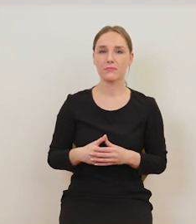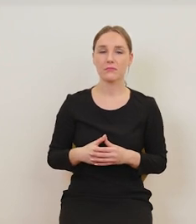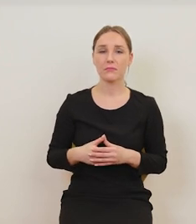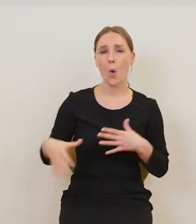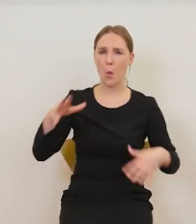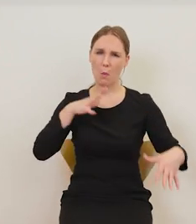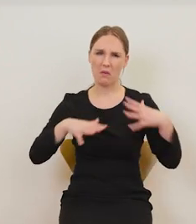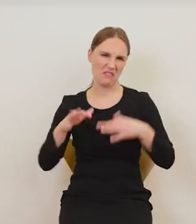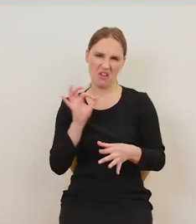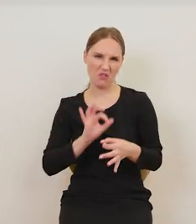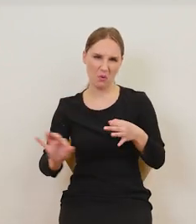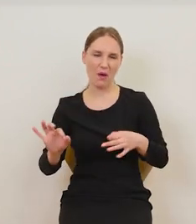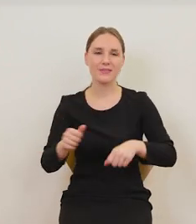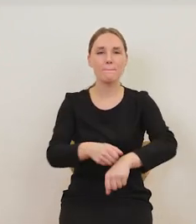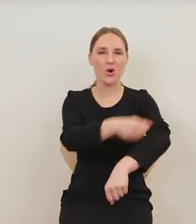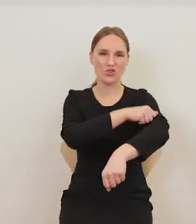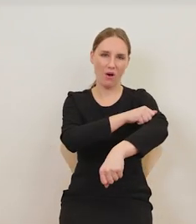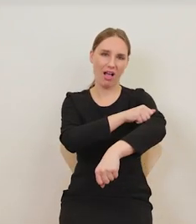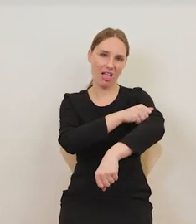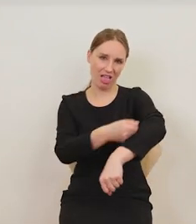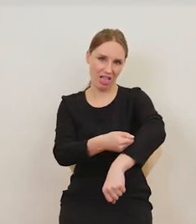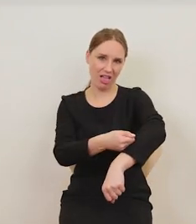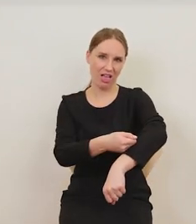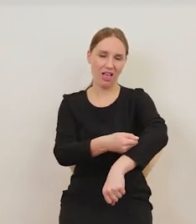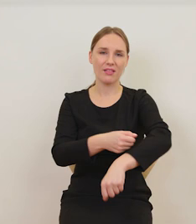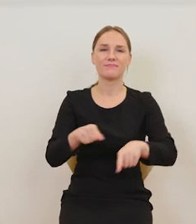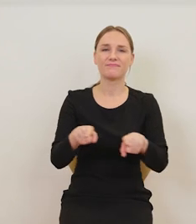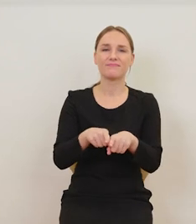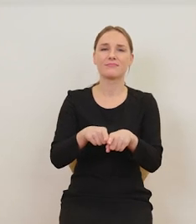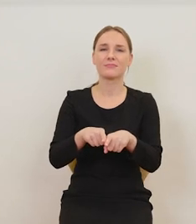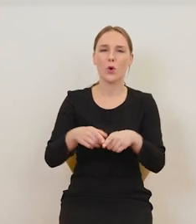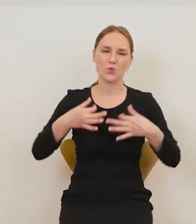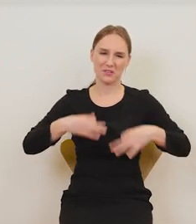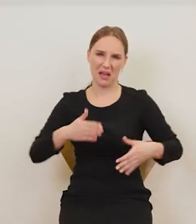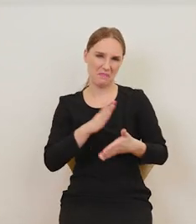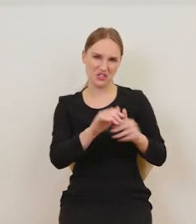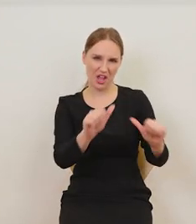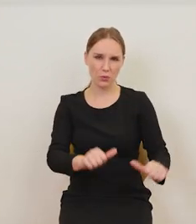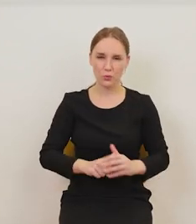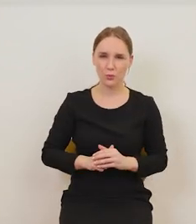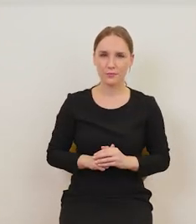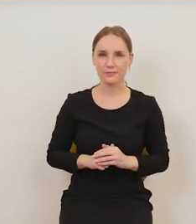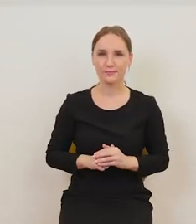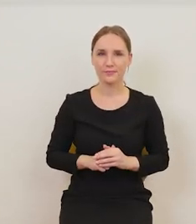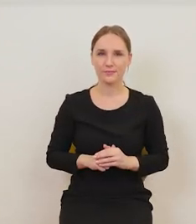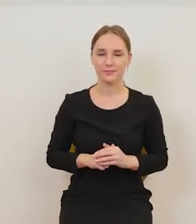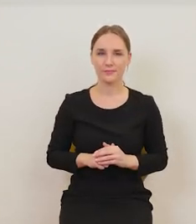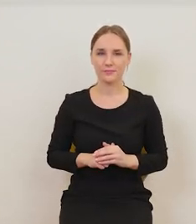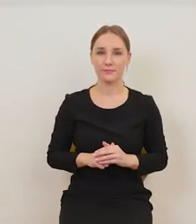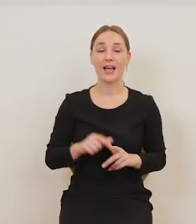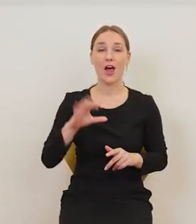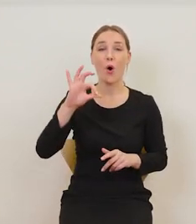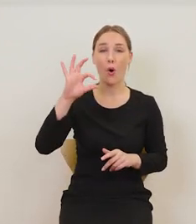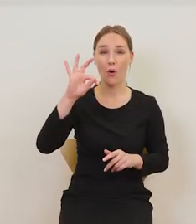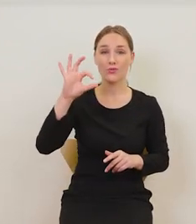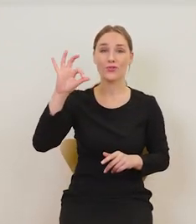bo tu widać, że pończocha jej się osuwa w takiej dość nieforemnej sukni, ale otto